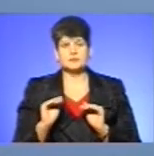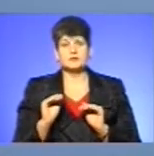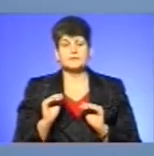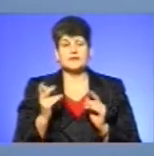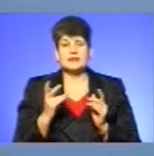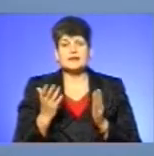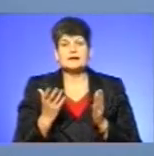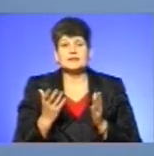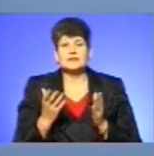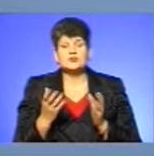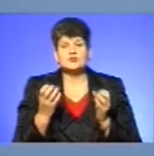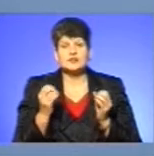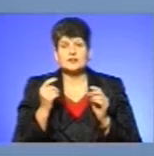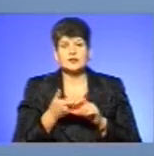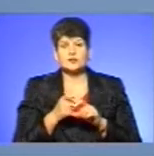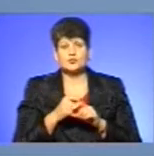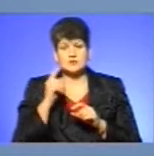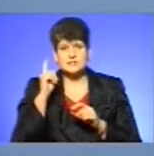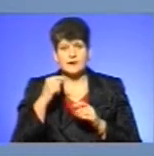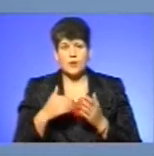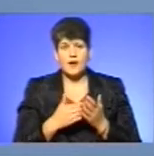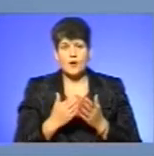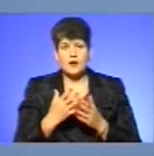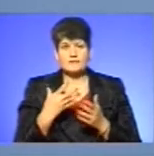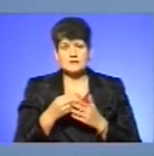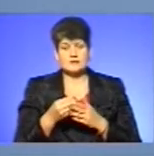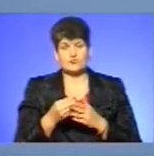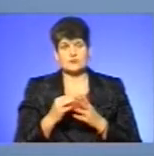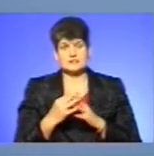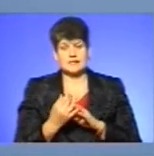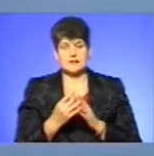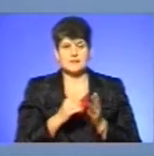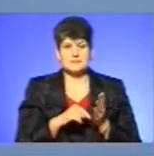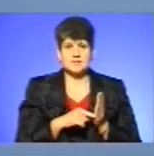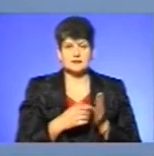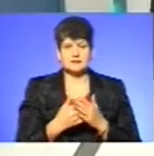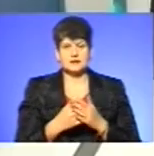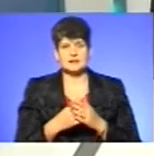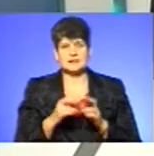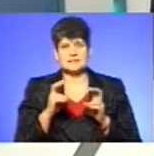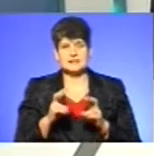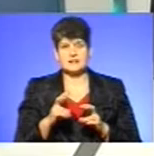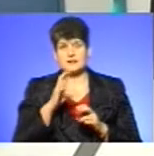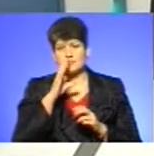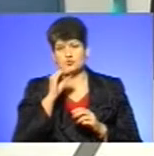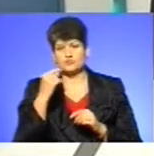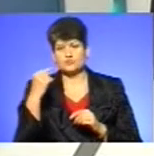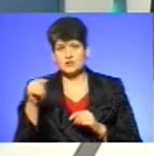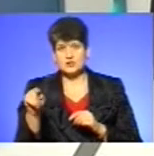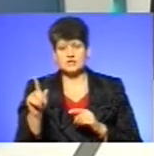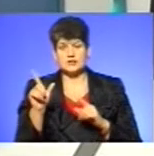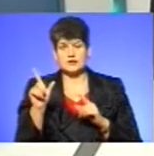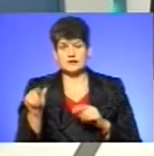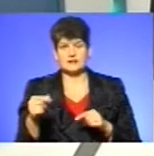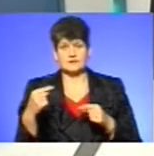які, скажімо так, ще не дуже знають географію свого населеного пункту, в місті, це сідали на ту маршрутку, могли заїхати в інший мікрорайон.